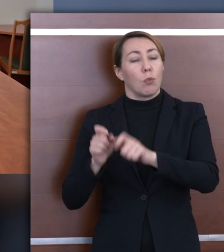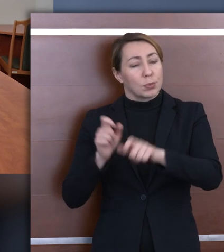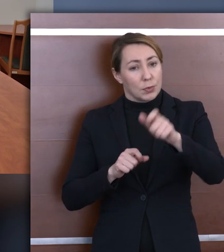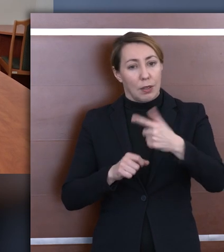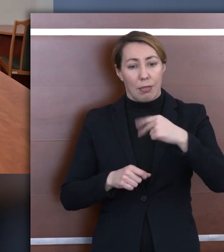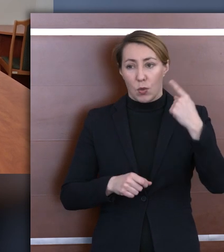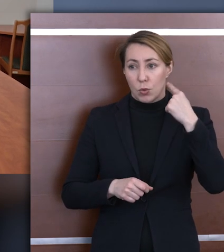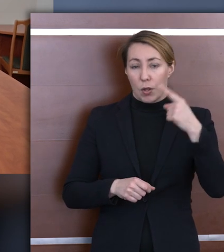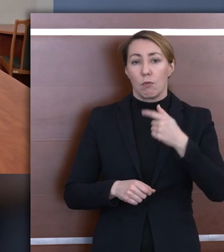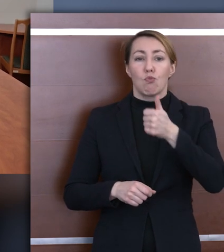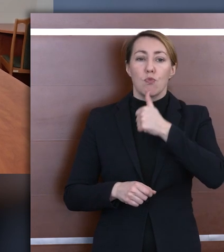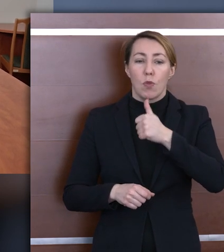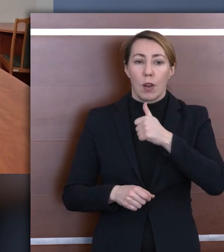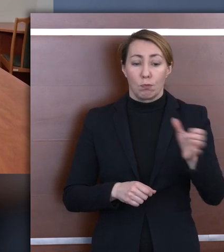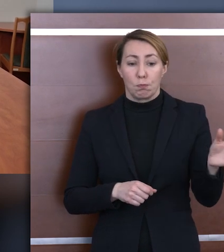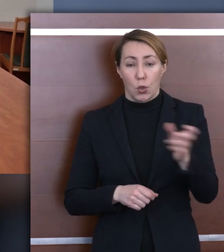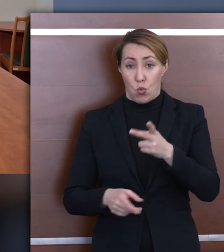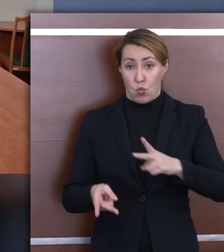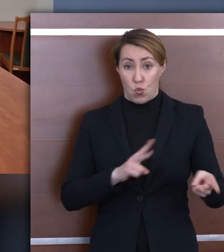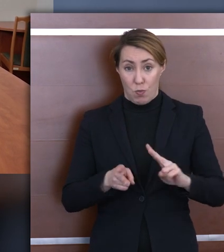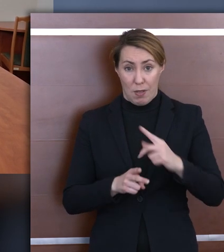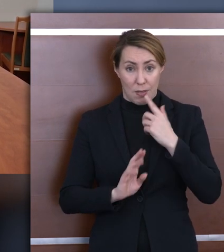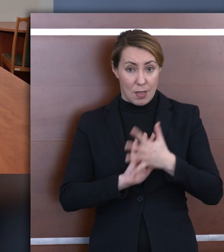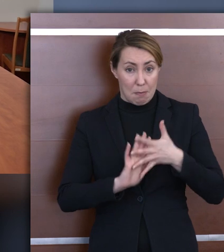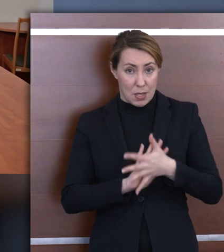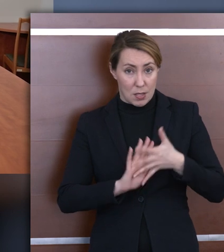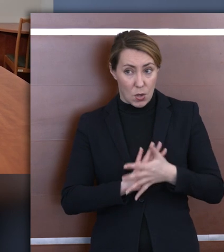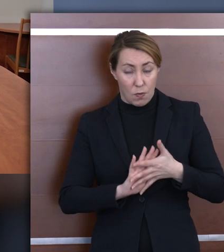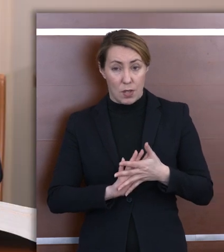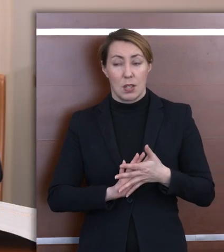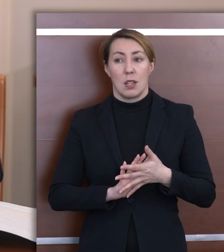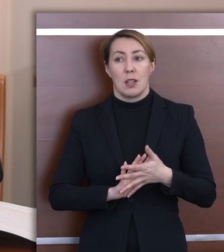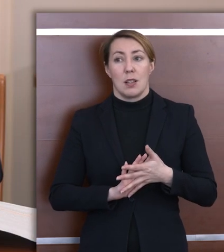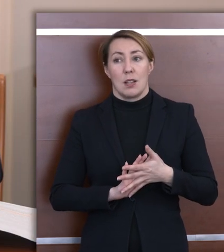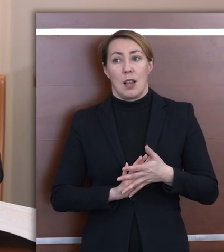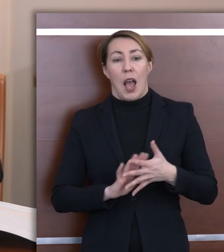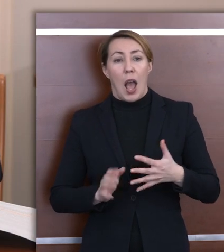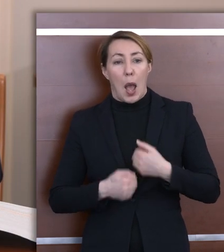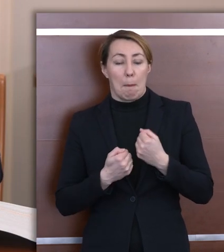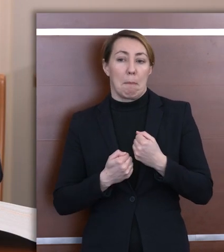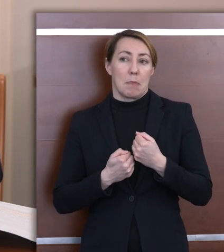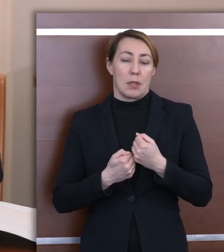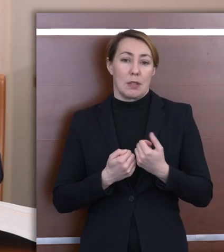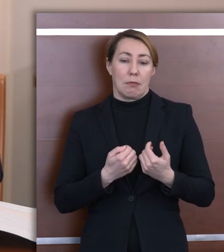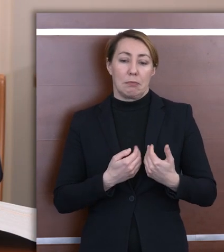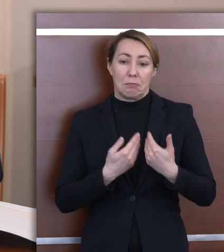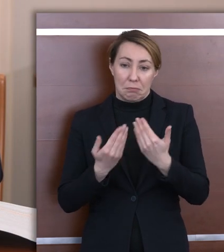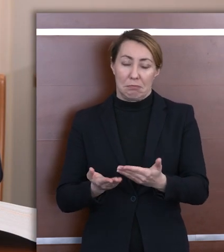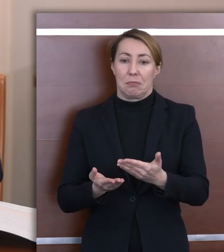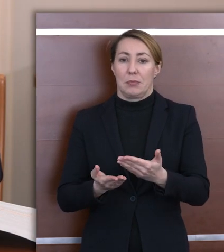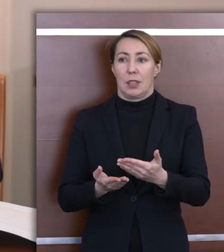podjął próbę zatrudnienia w szkole tłumacza, tłumacza polskiego języka migowego po to, żeby temu dziecku